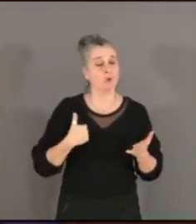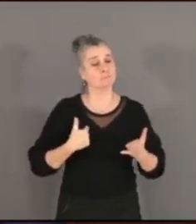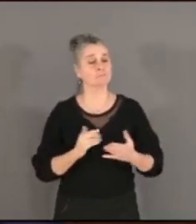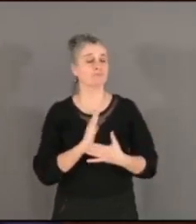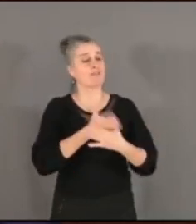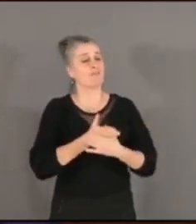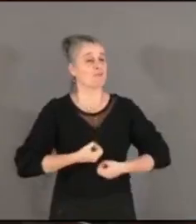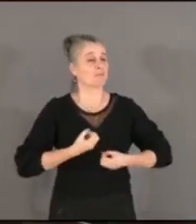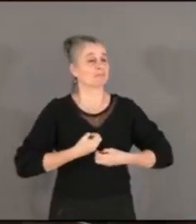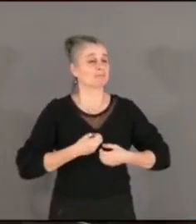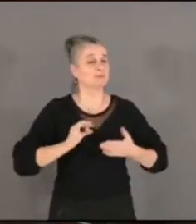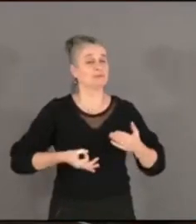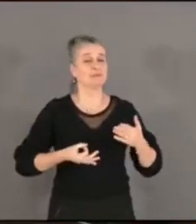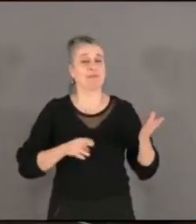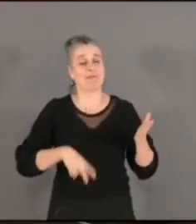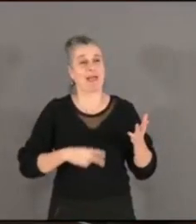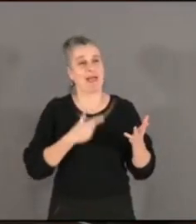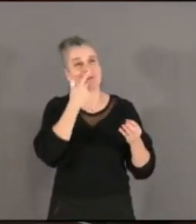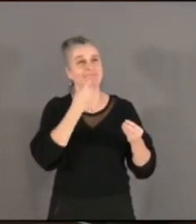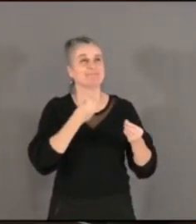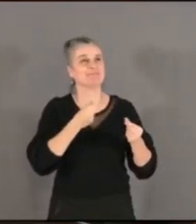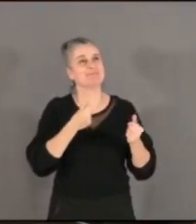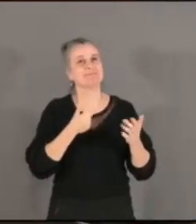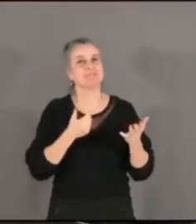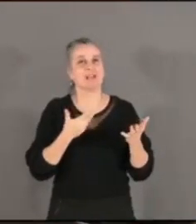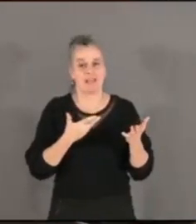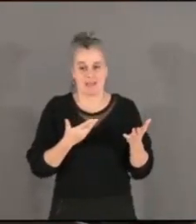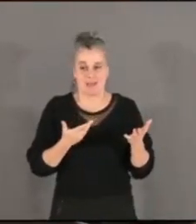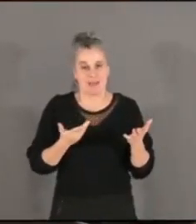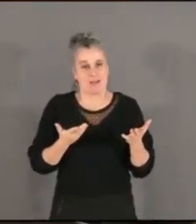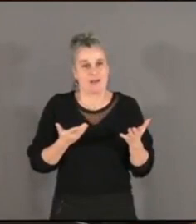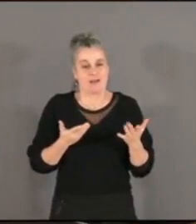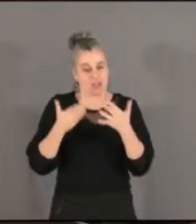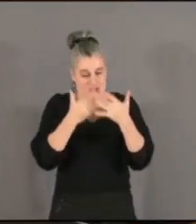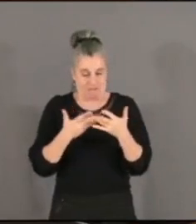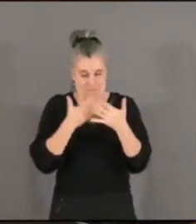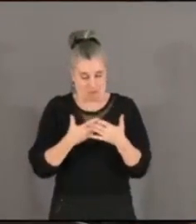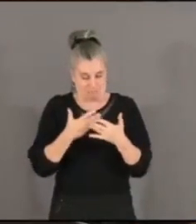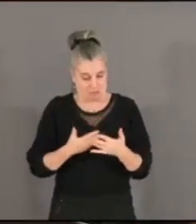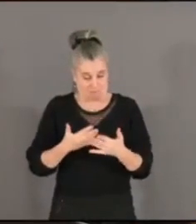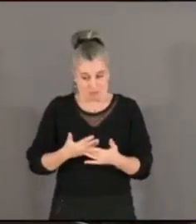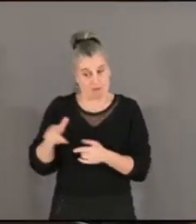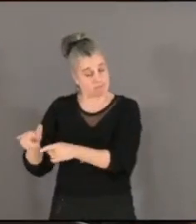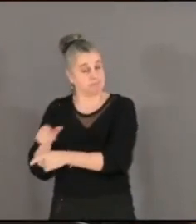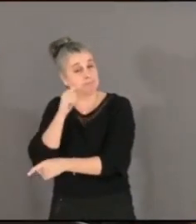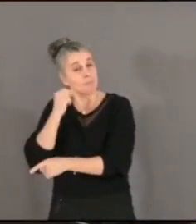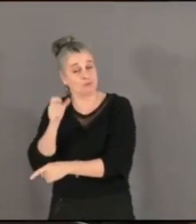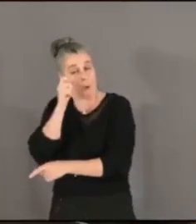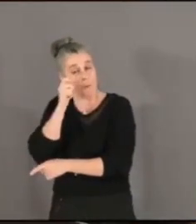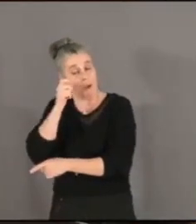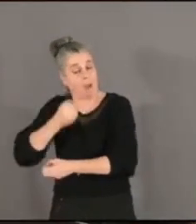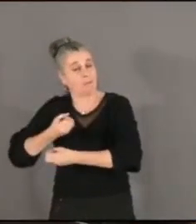vous passionne pas. Alors là, avec l'aridité des chiffres, après M. Robin, ça